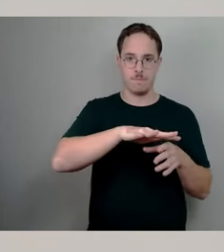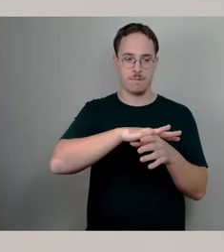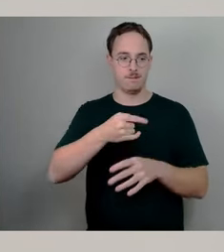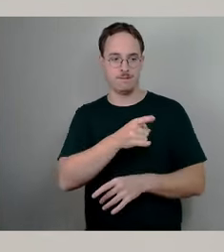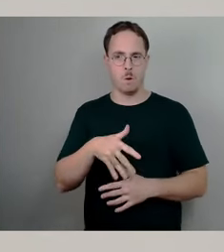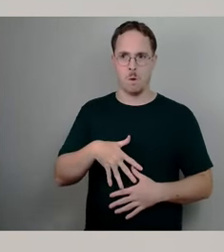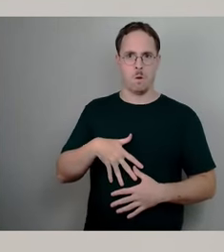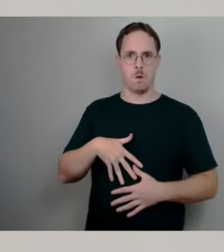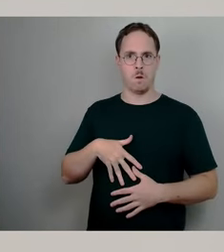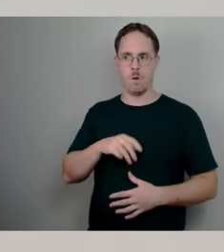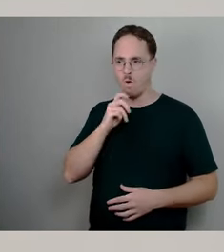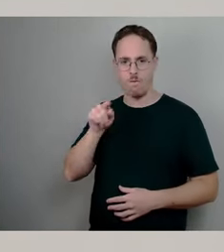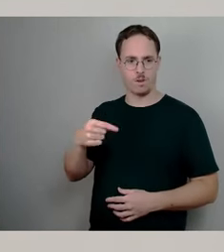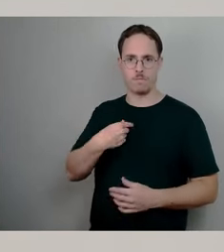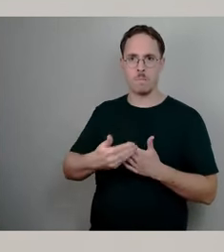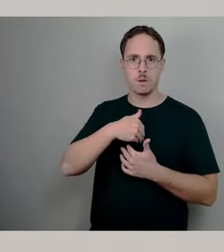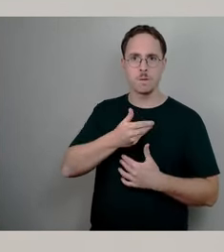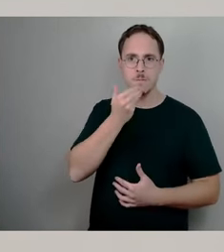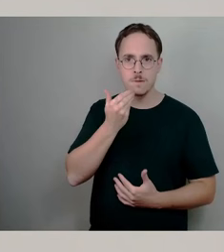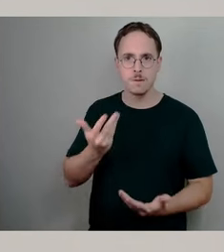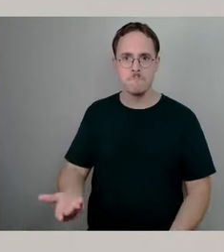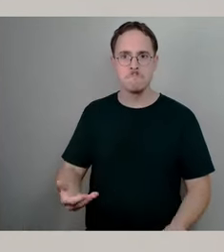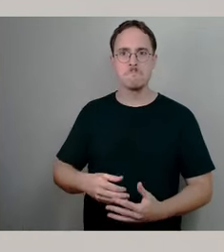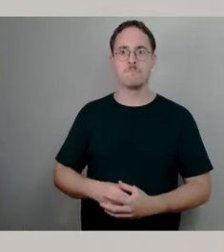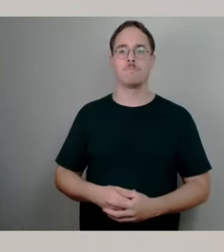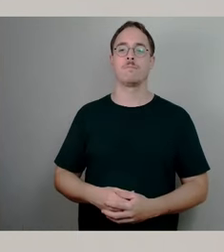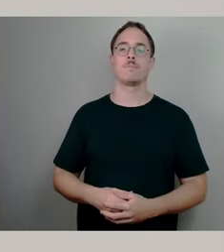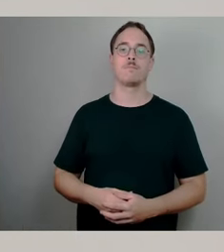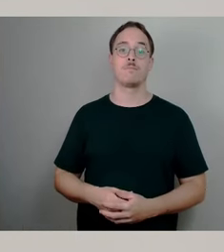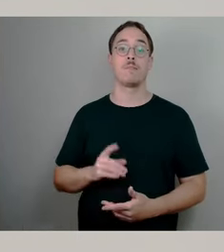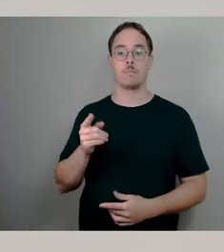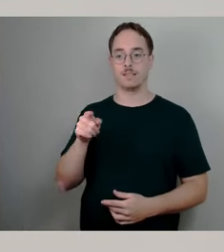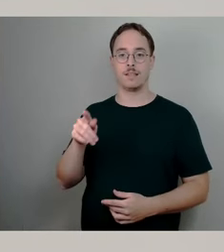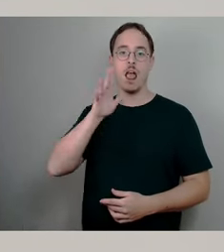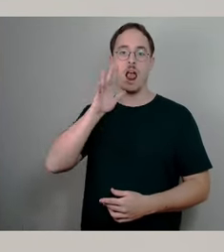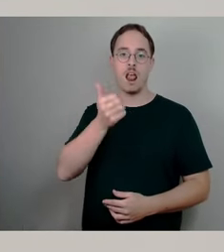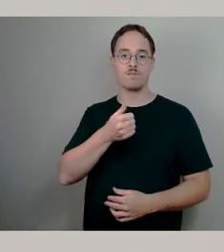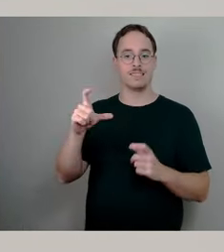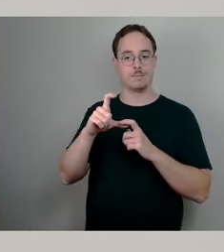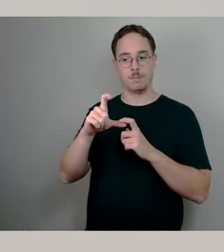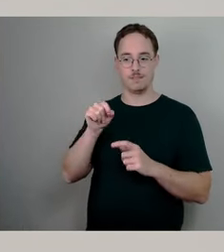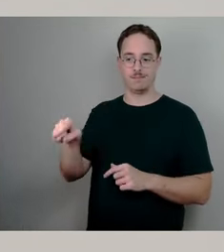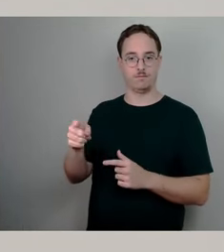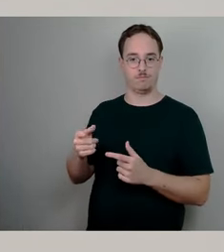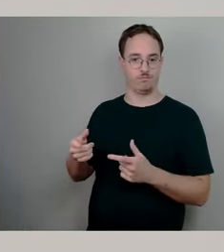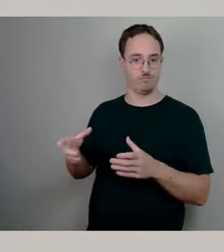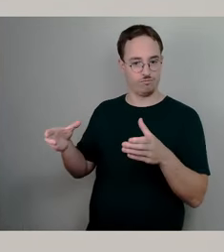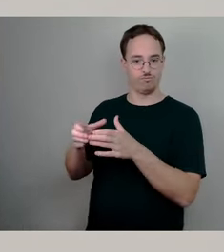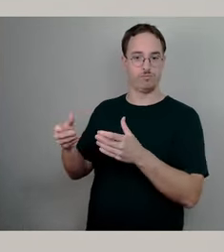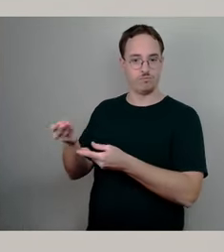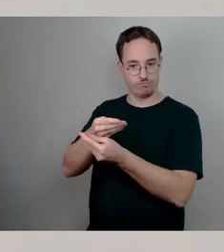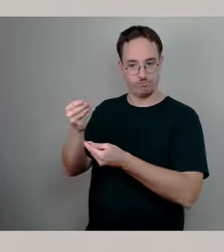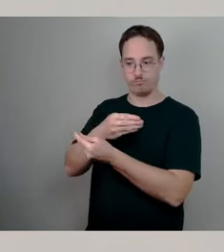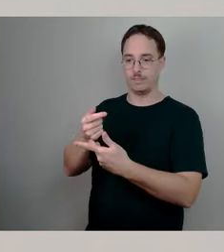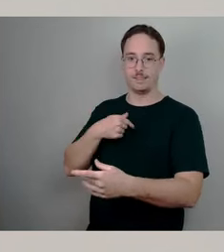musste aufgrund eines Ereignisses, was am 11. September stattgefunden hat, aber durch mich abgesagt werden. Geplant ist und